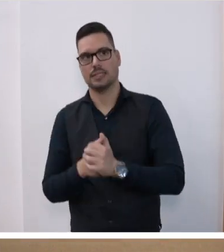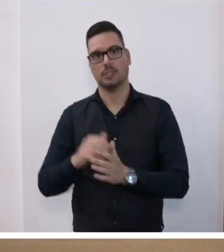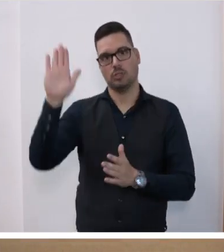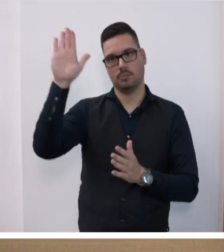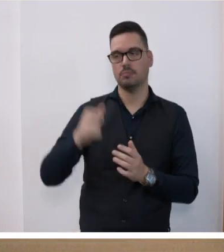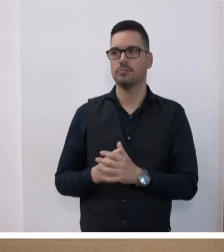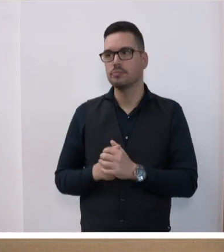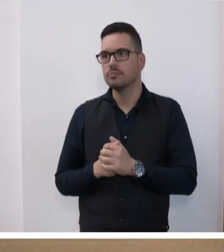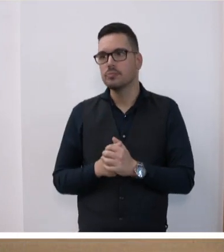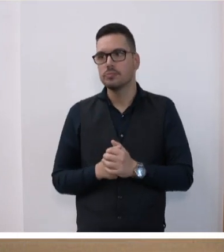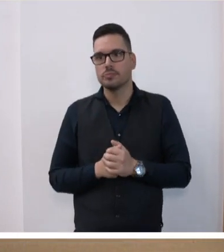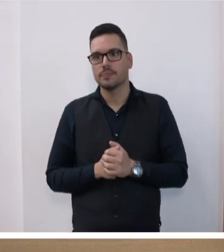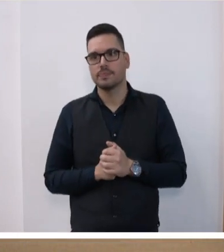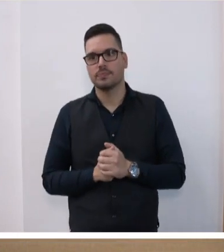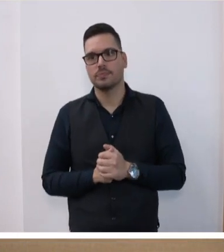erheben.